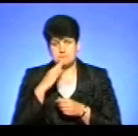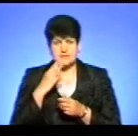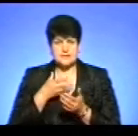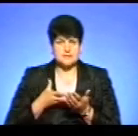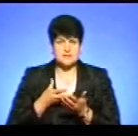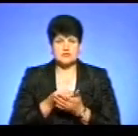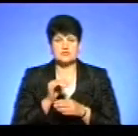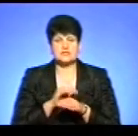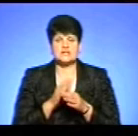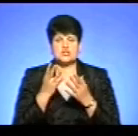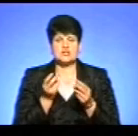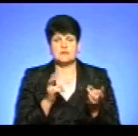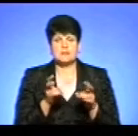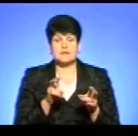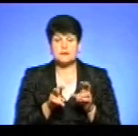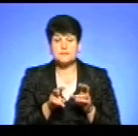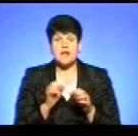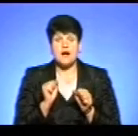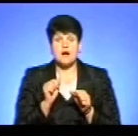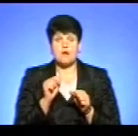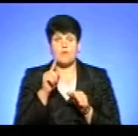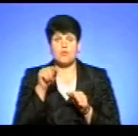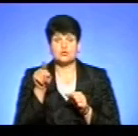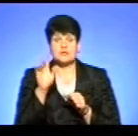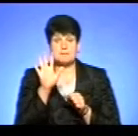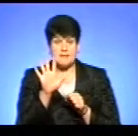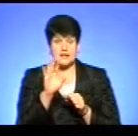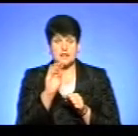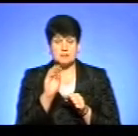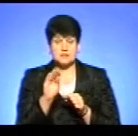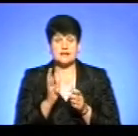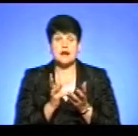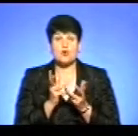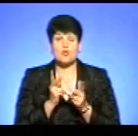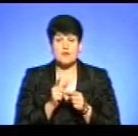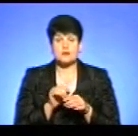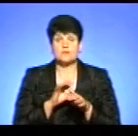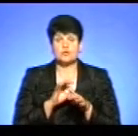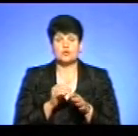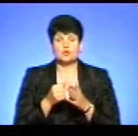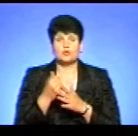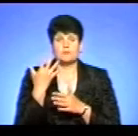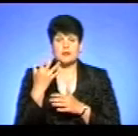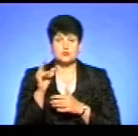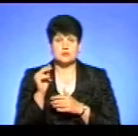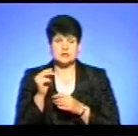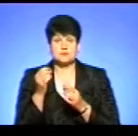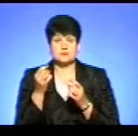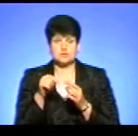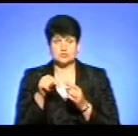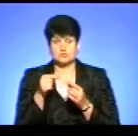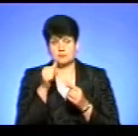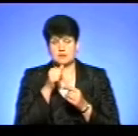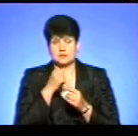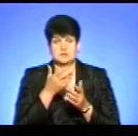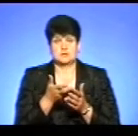фактичні дні відвідування. Але в пункті 5, знову ж таки, написано, що нарахування здійснюється до 5 числа поточного місяця.